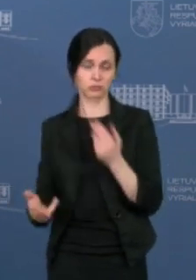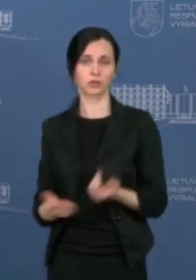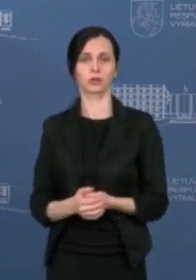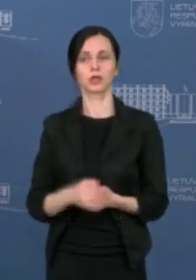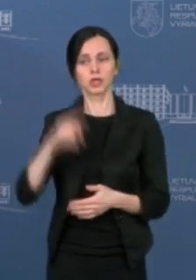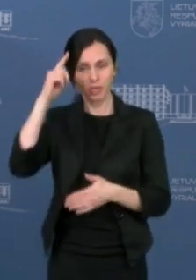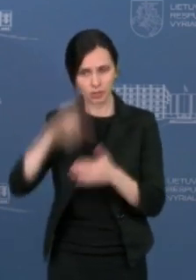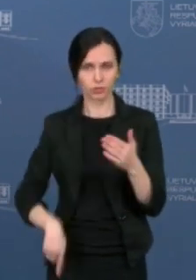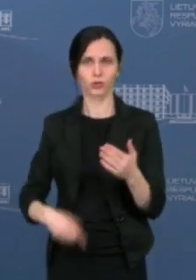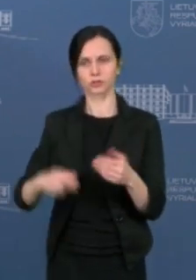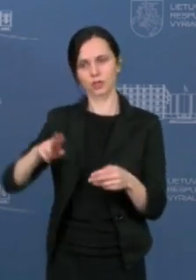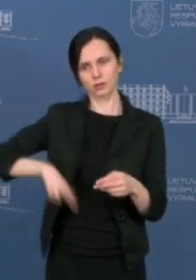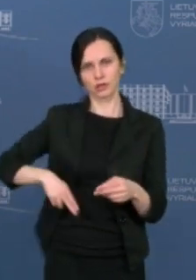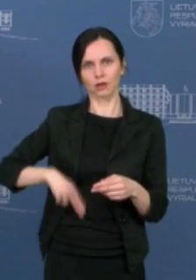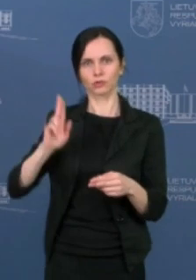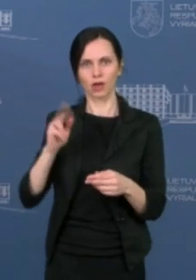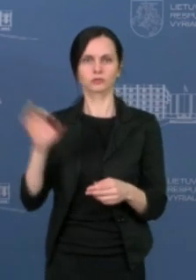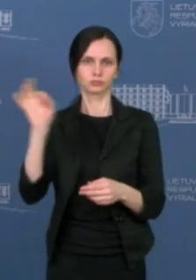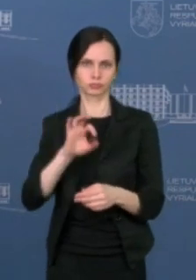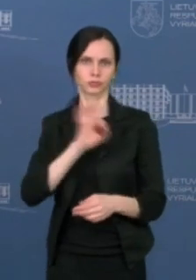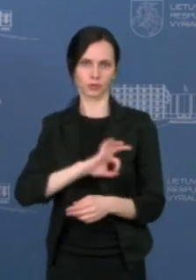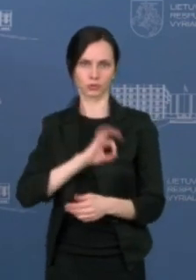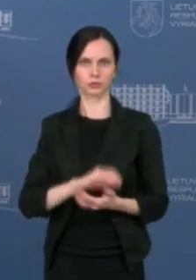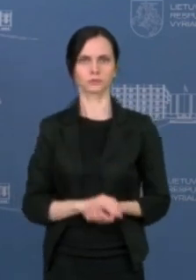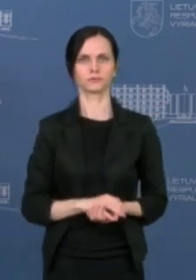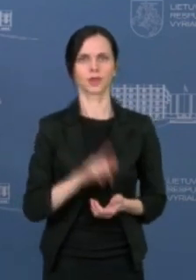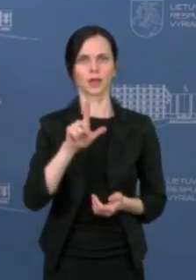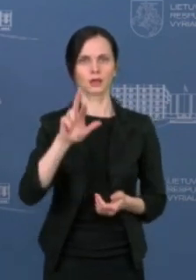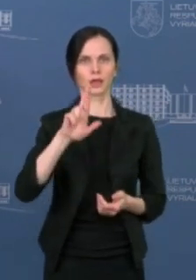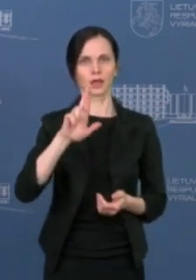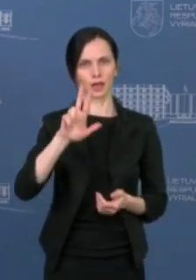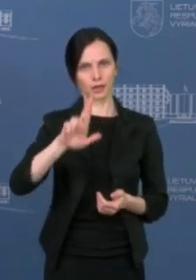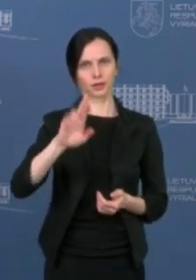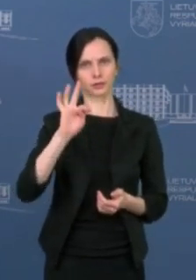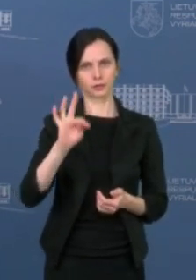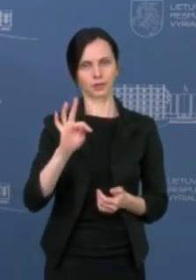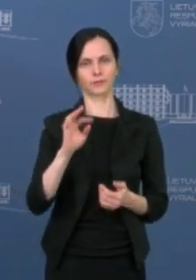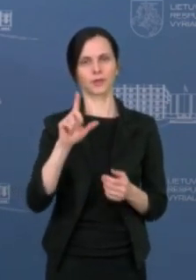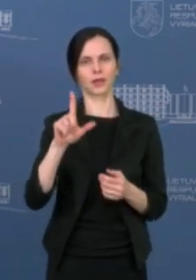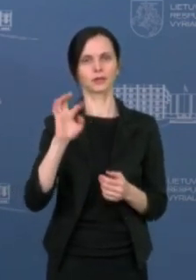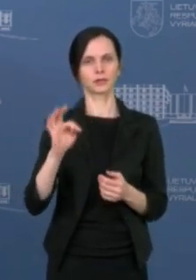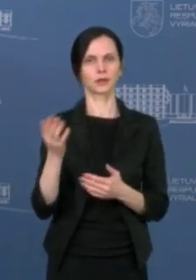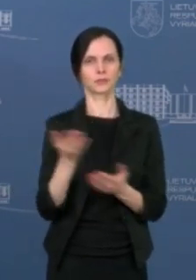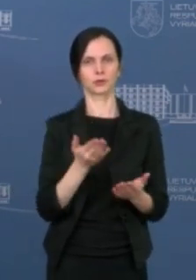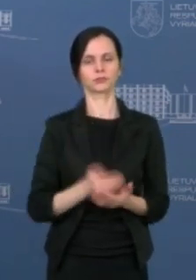darbdaviai jie reguliariai naudosis. LRT, LT, Vaida Kalinkaitė, Matuliauskini.